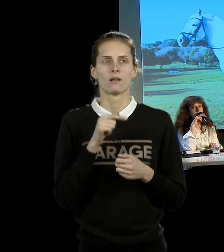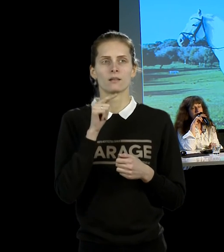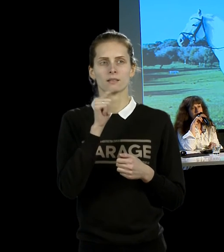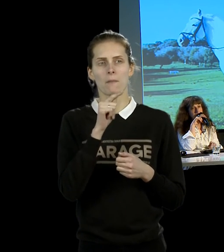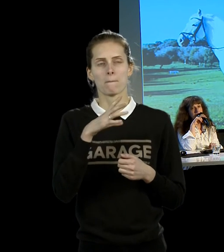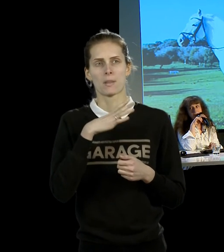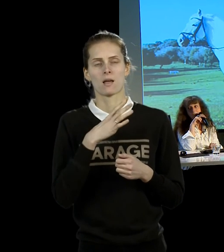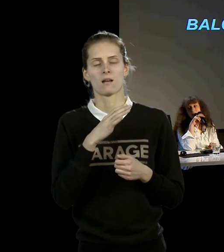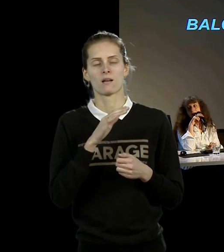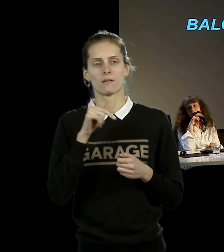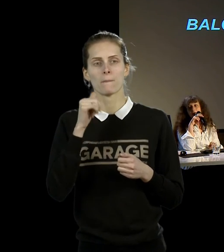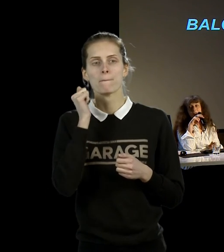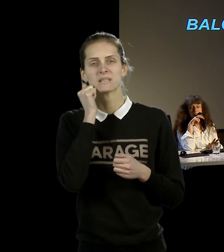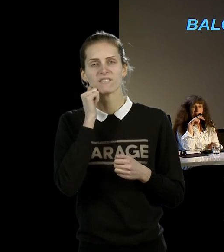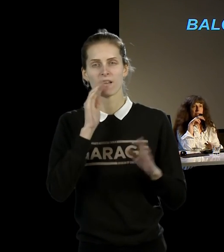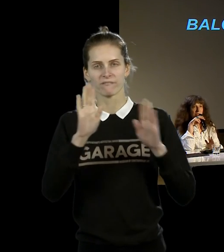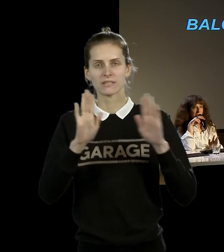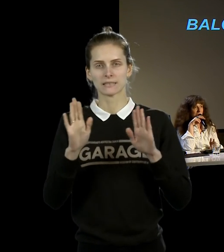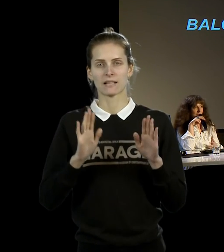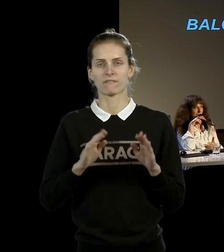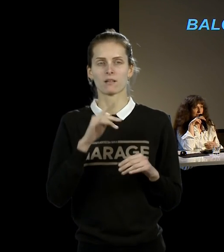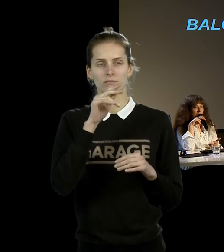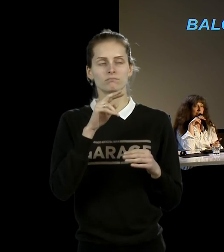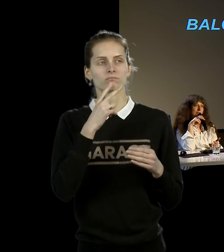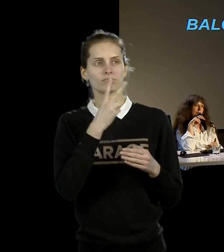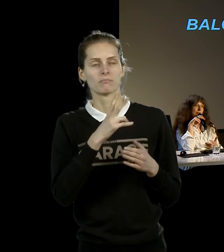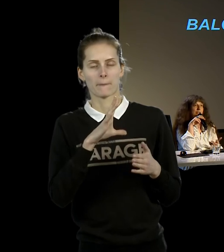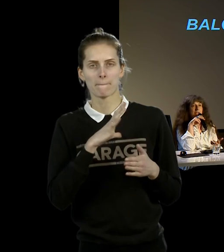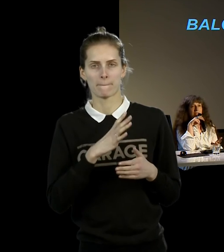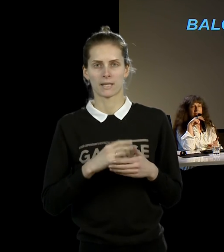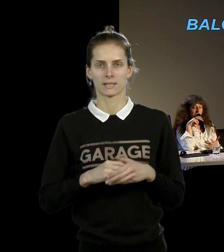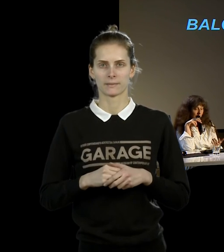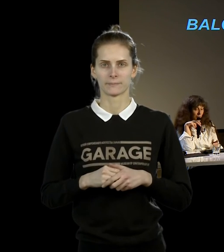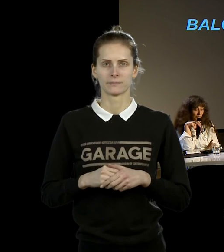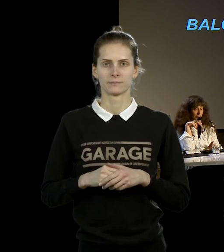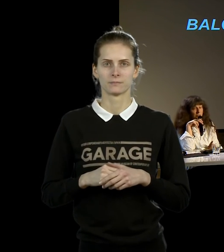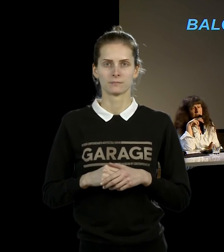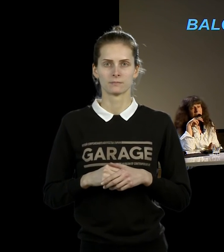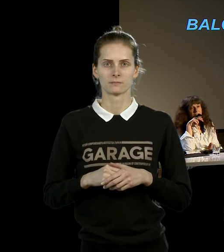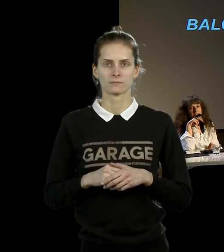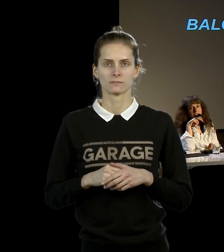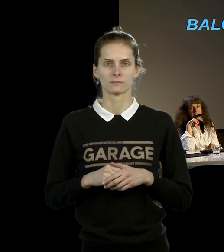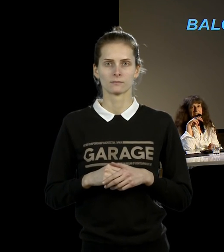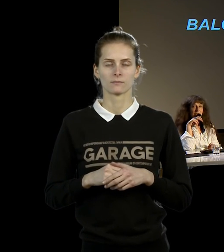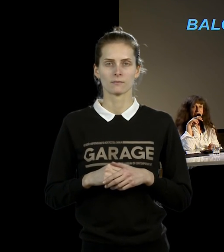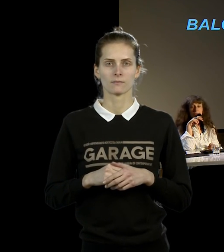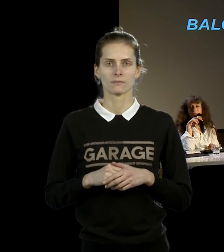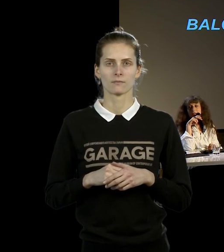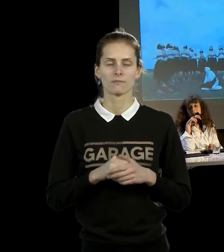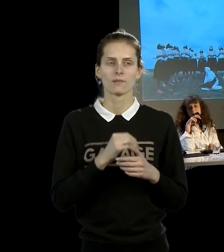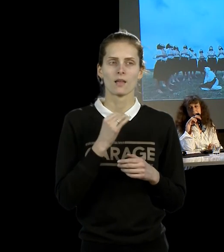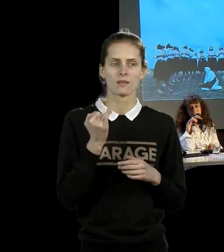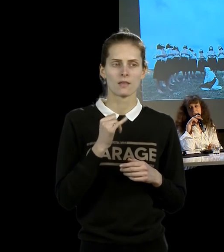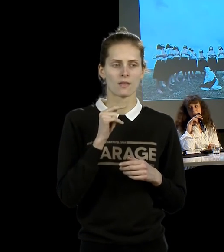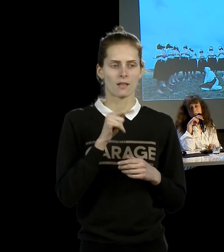Москва и Берлин. И возникает рядом с этими патетической такой версией балканских корней истории